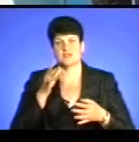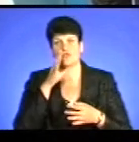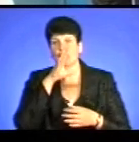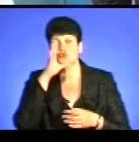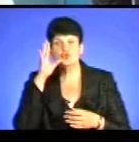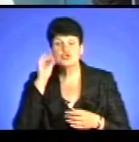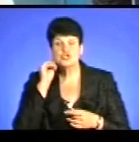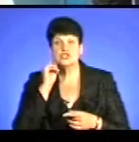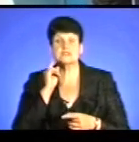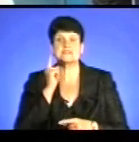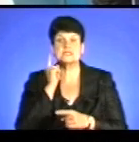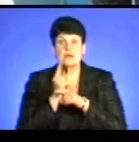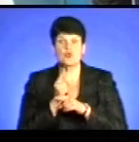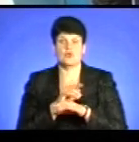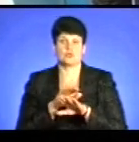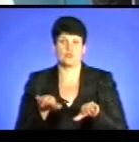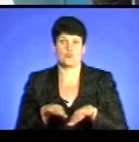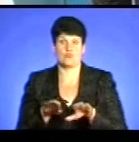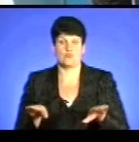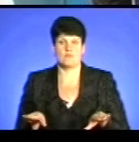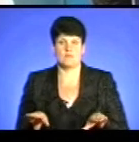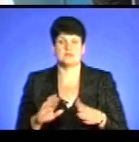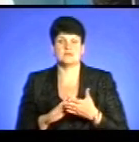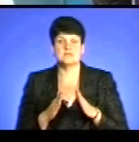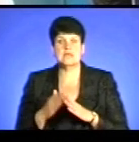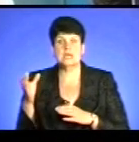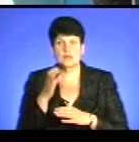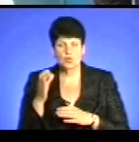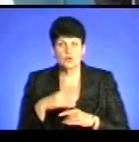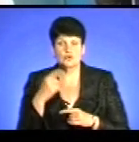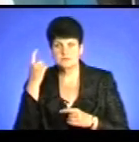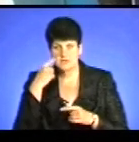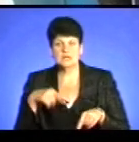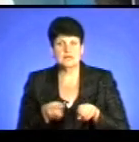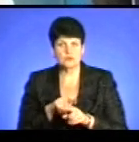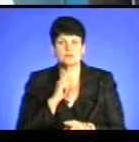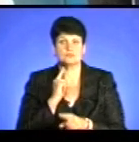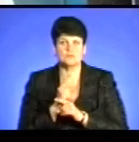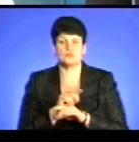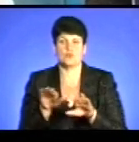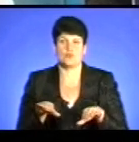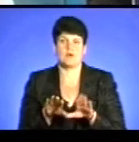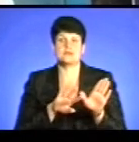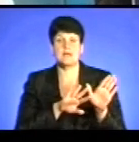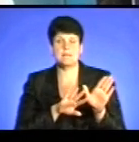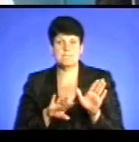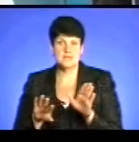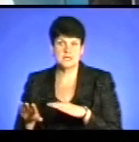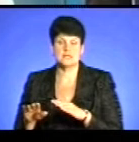час купатися категорично заборонено. Так, як ми вже говорили, в стані алкогольного спійнення також не бажано занурюватися в воду. І після купання